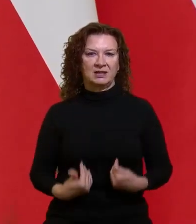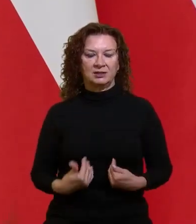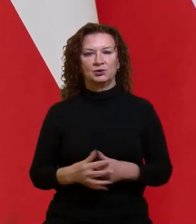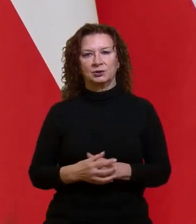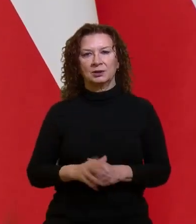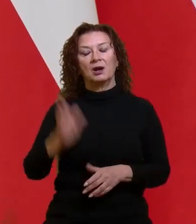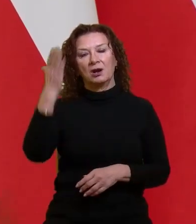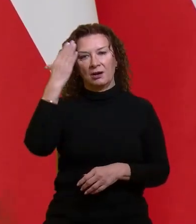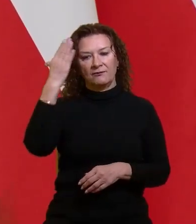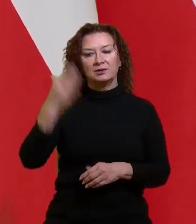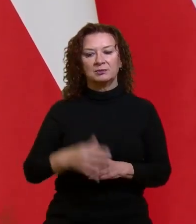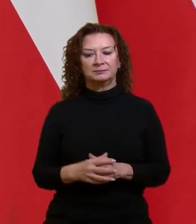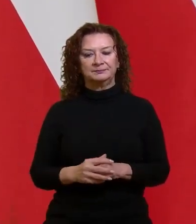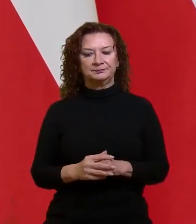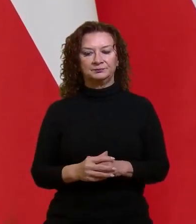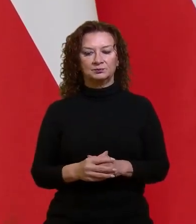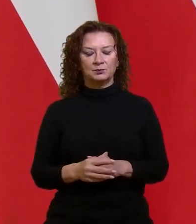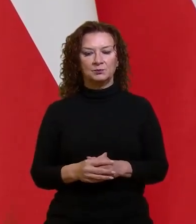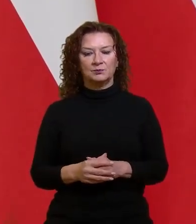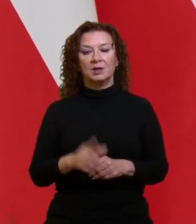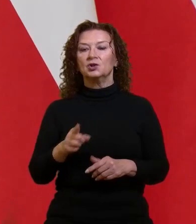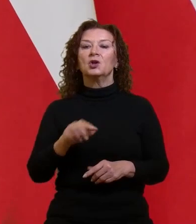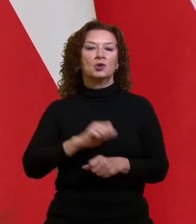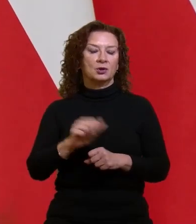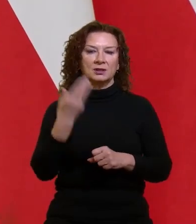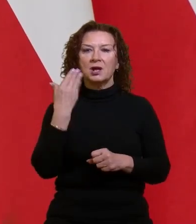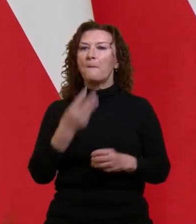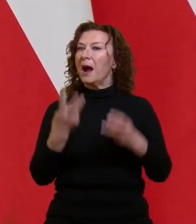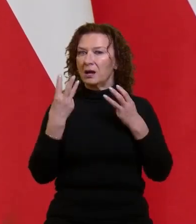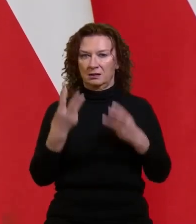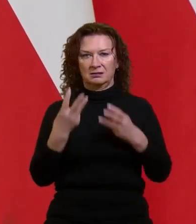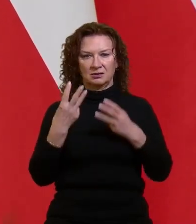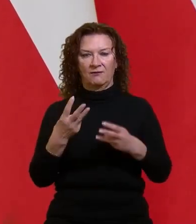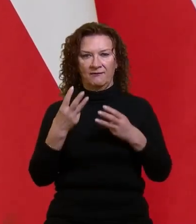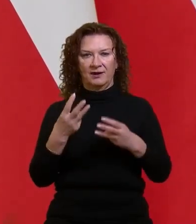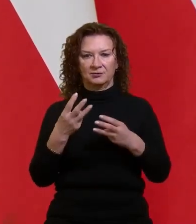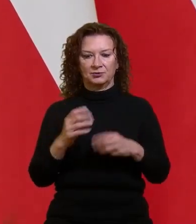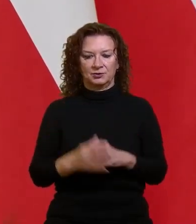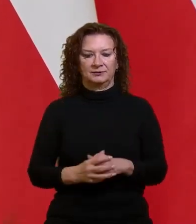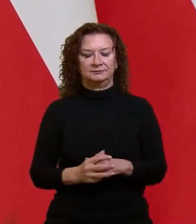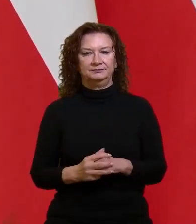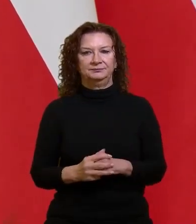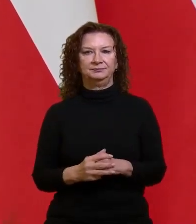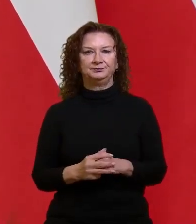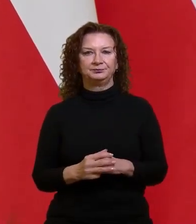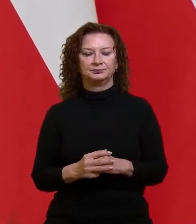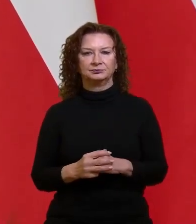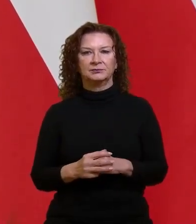świadomość tego, jakie to ma znaczenie z punktu widzenia bazy materialnej, która jest